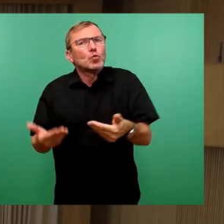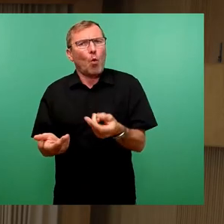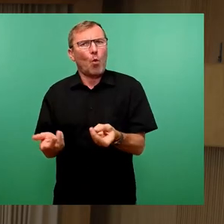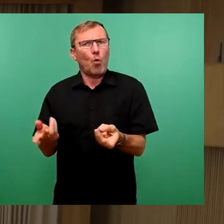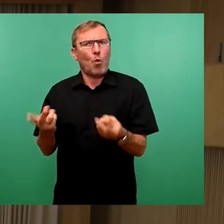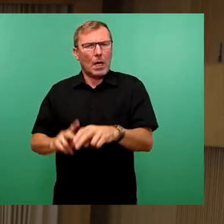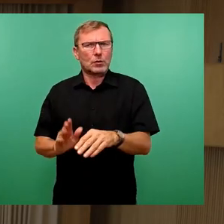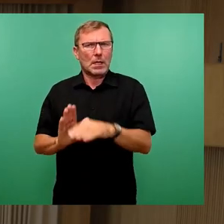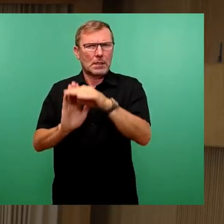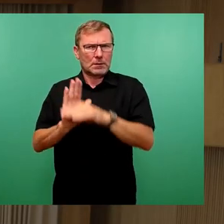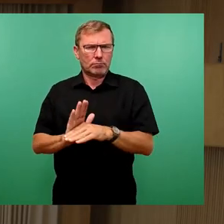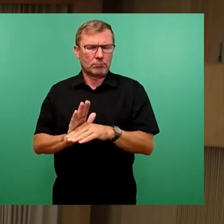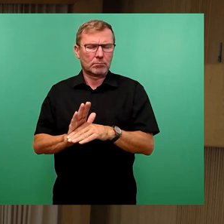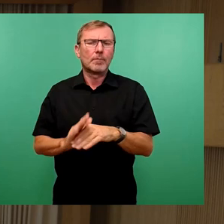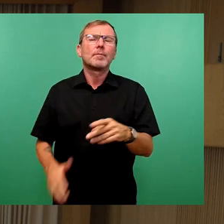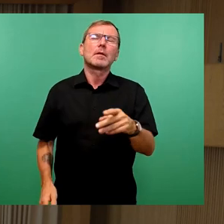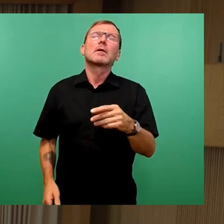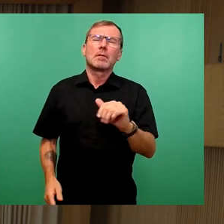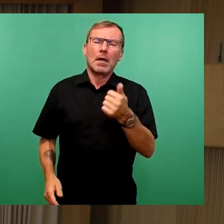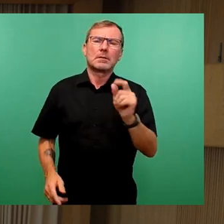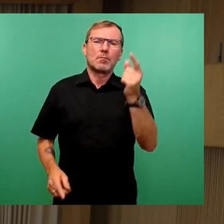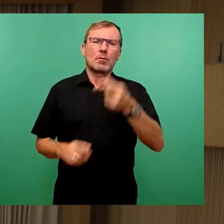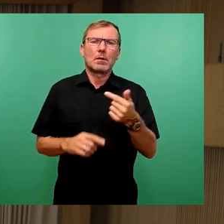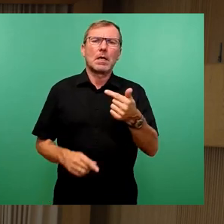Hier übernimmt die Beantwortung der Erste Bürgermeister, Herr Thunhose.